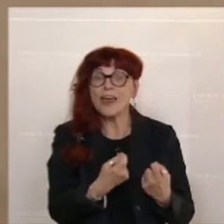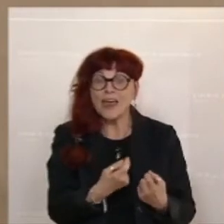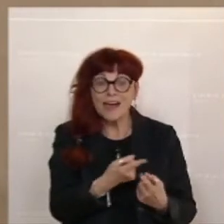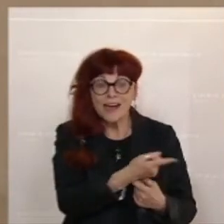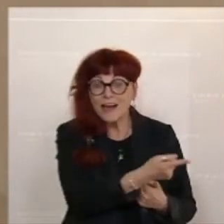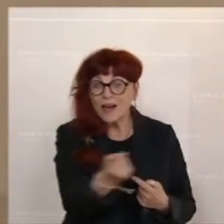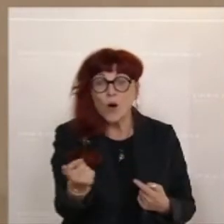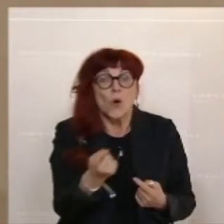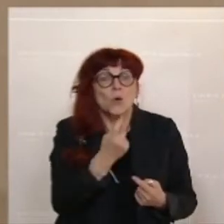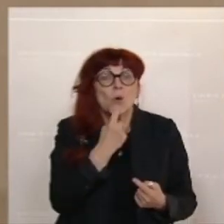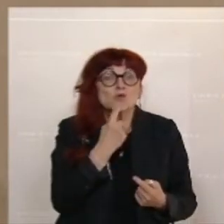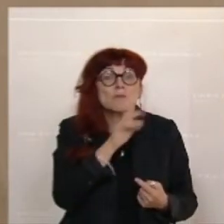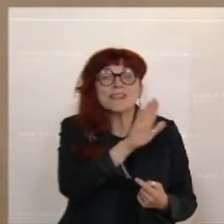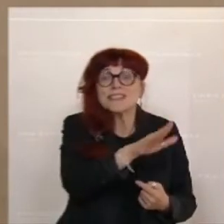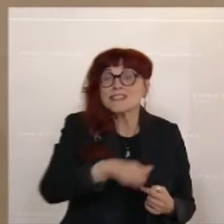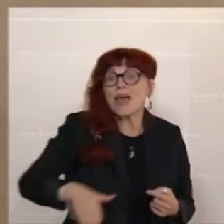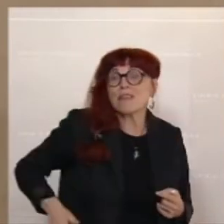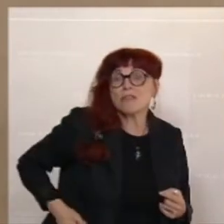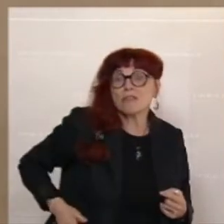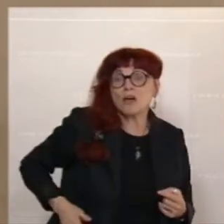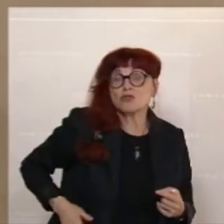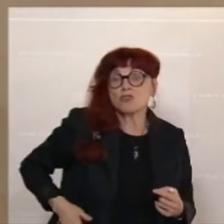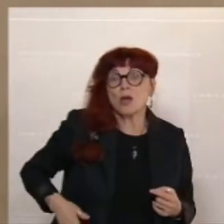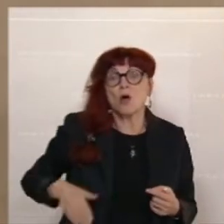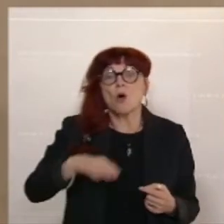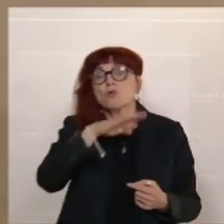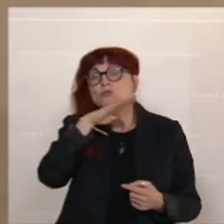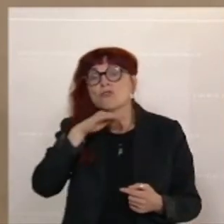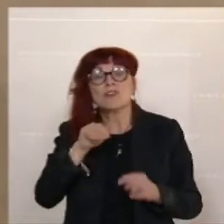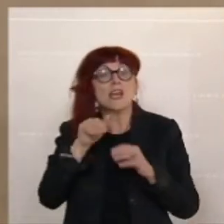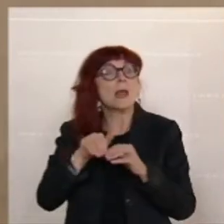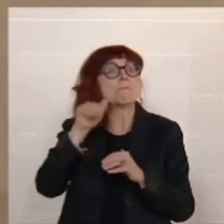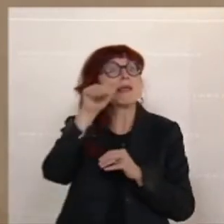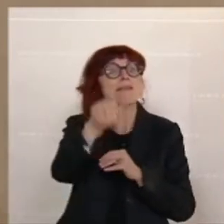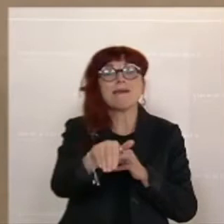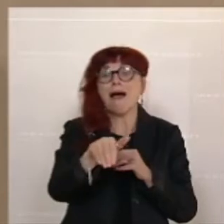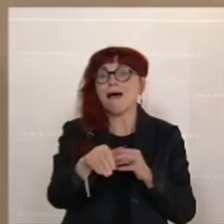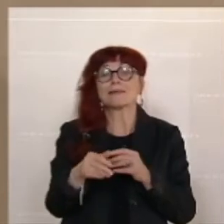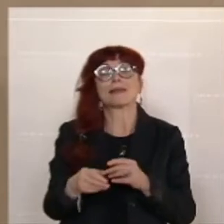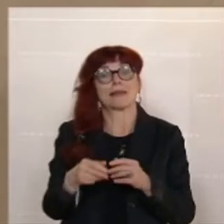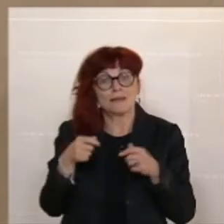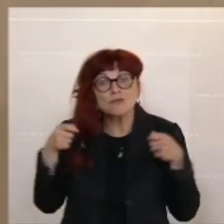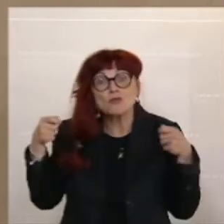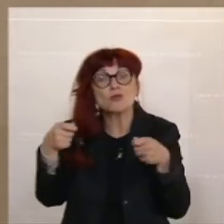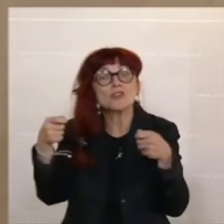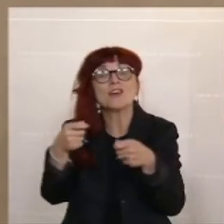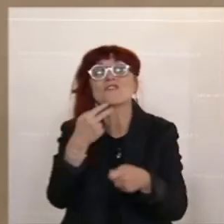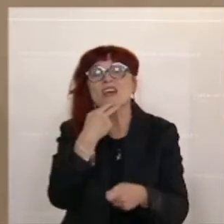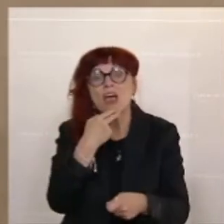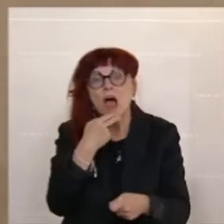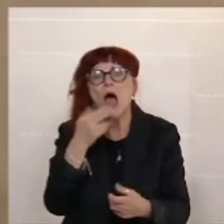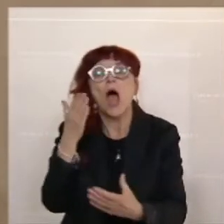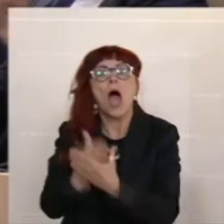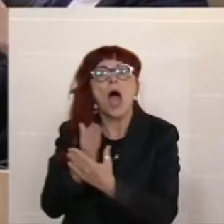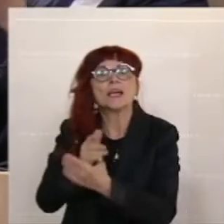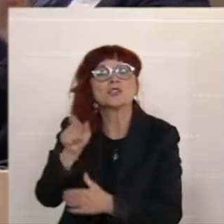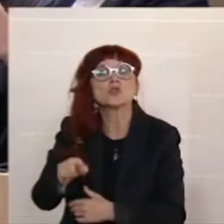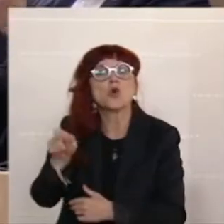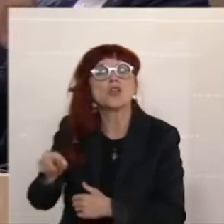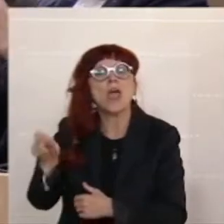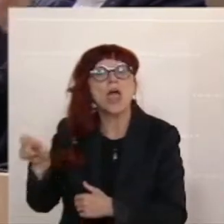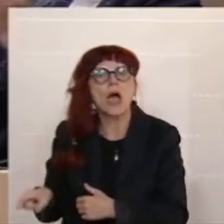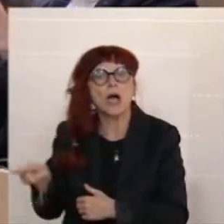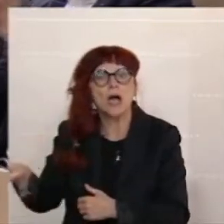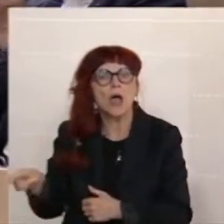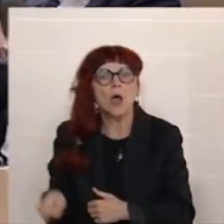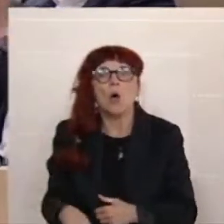als Konsumentin und Konsument und füttert Milliarden für Aktionäre. Und das ist die Absicht der ÖVP. Und deswegen